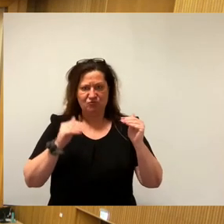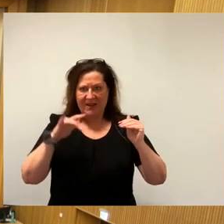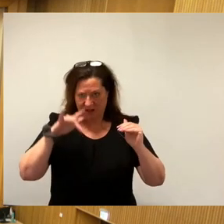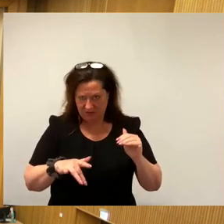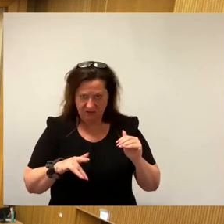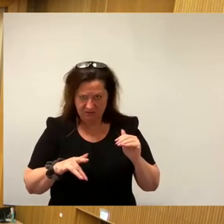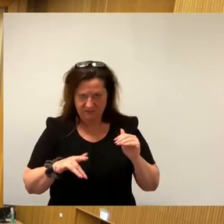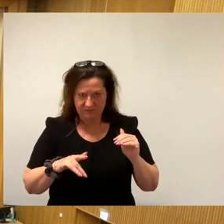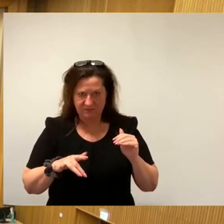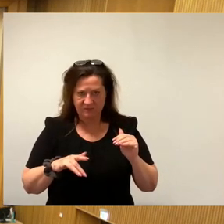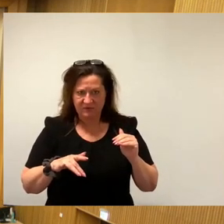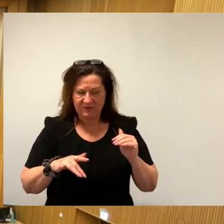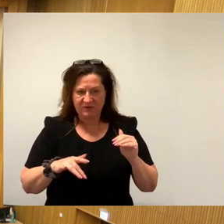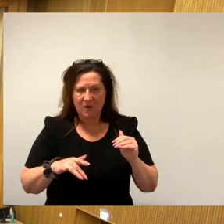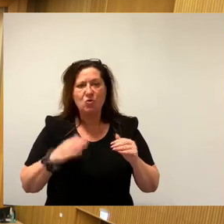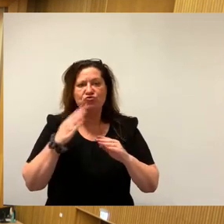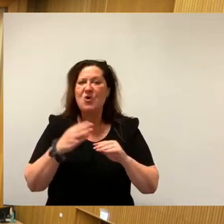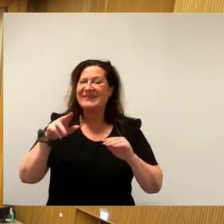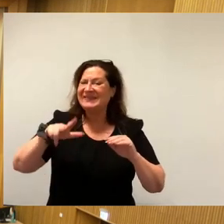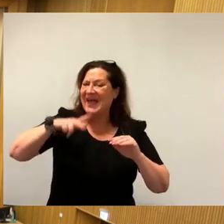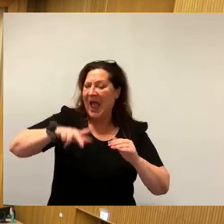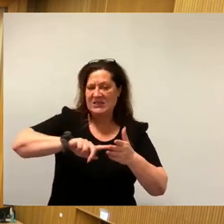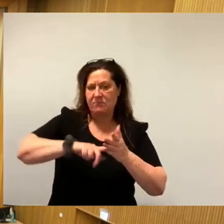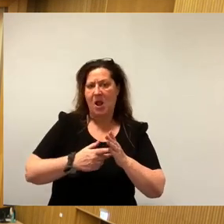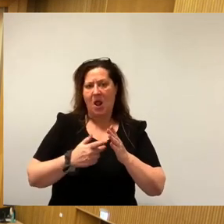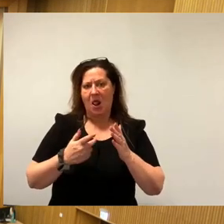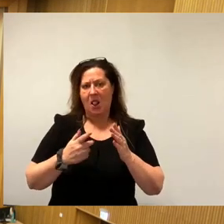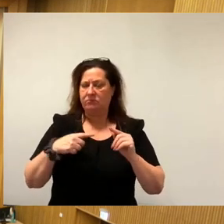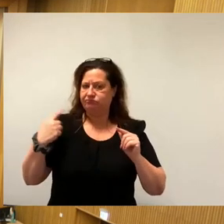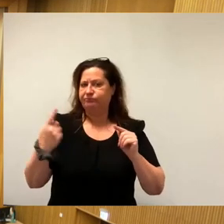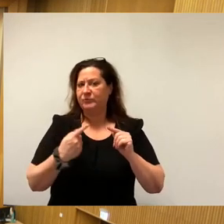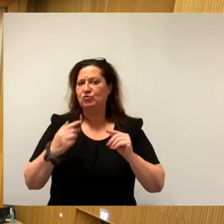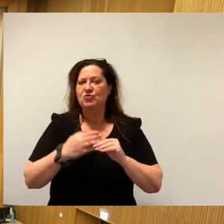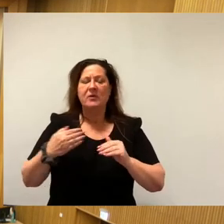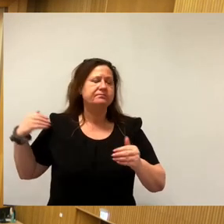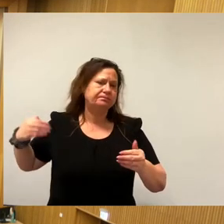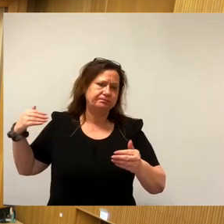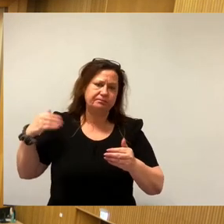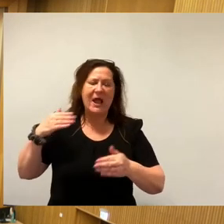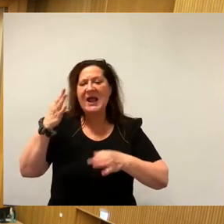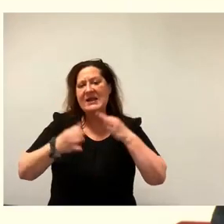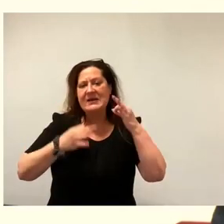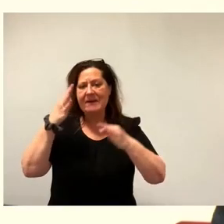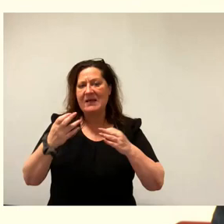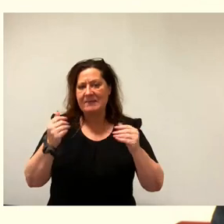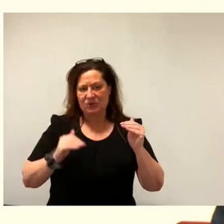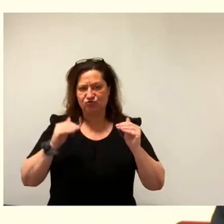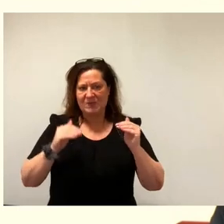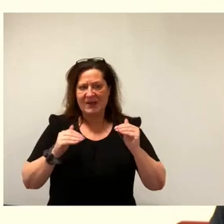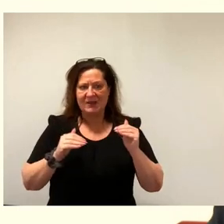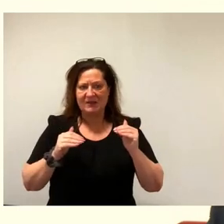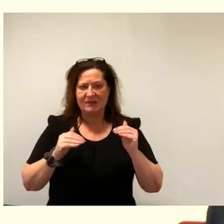hier in der 13. Runde. Wir haben seit mehreren Jahren einen qualifizierten Mietspiegel. Ein